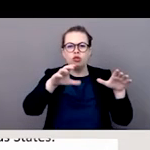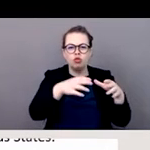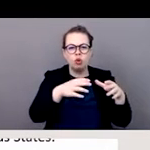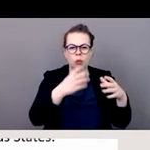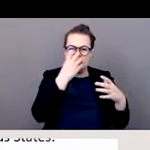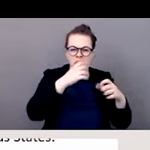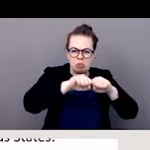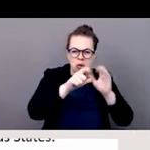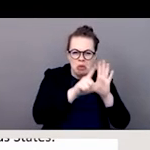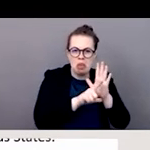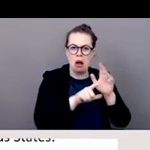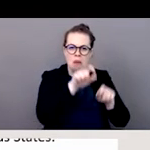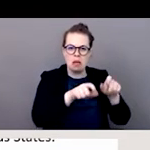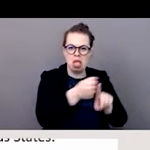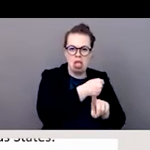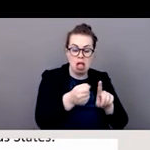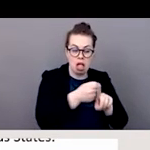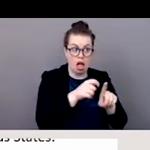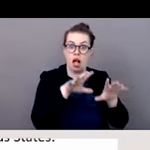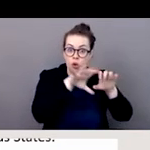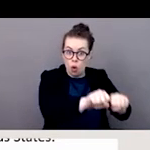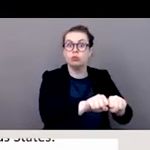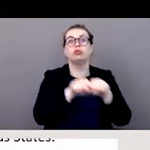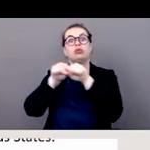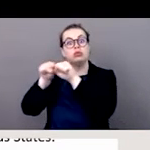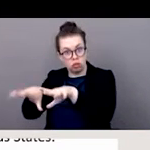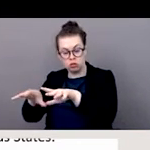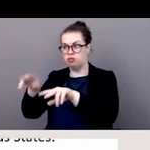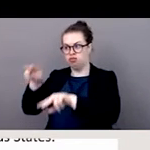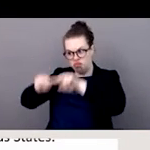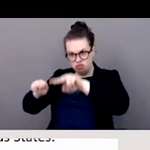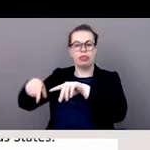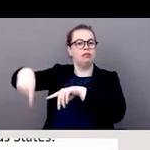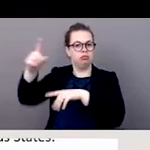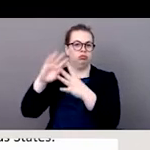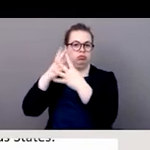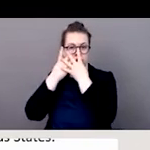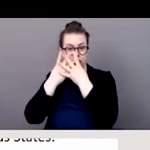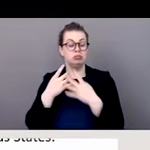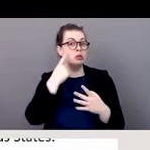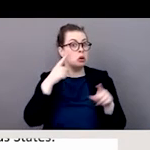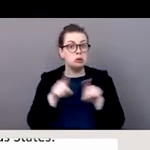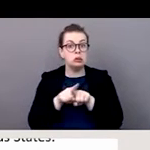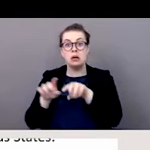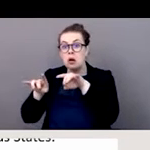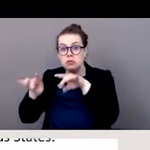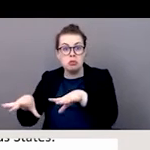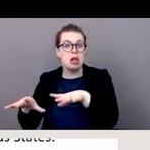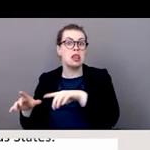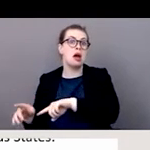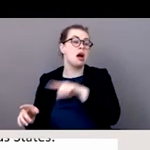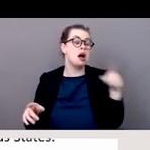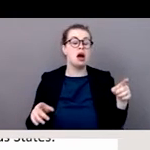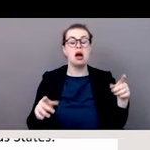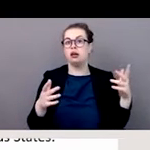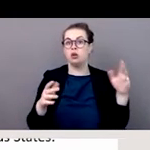Nous avons aussi vu plusieurs États qui sont venus de l'Australie, du Niger et même au Royaume-Uni,